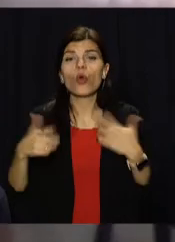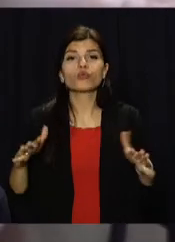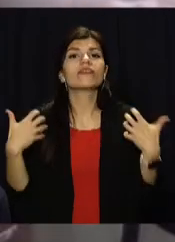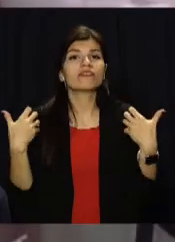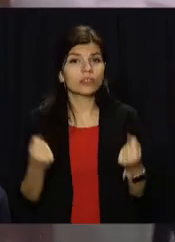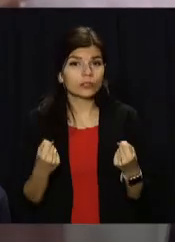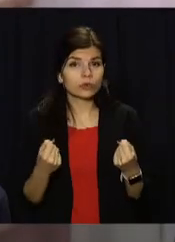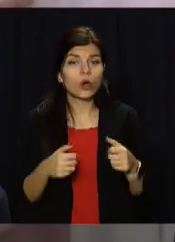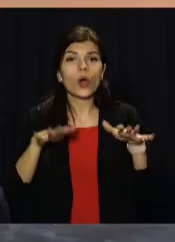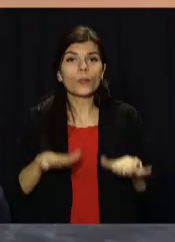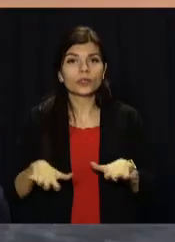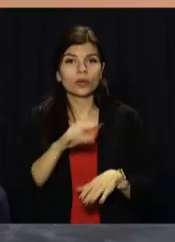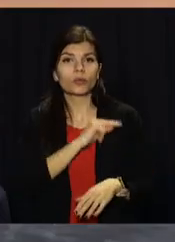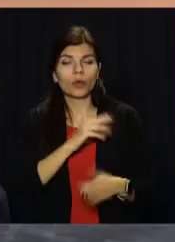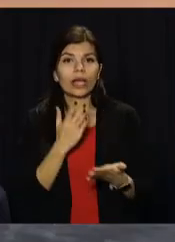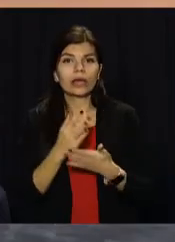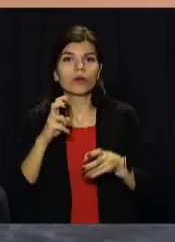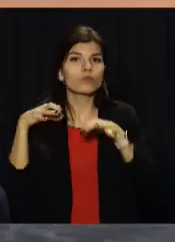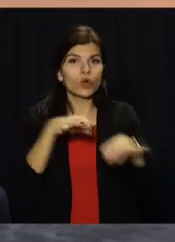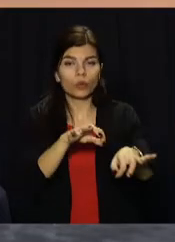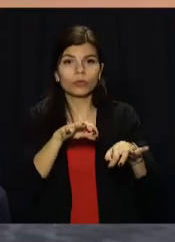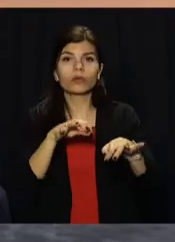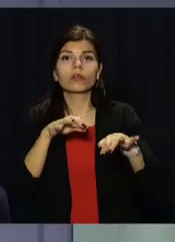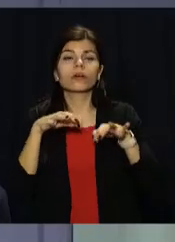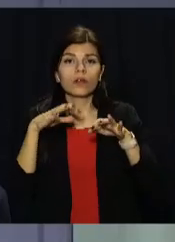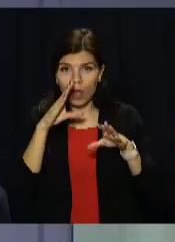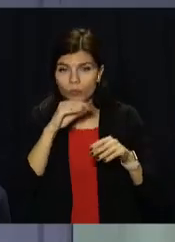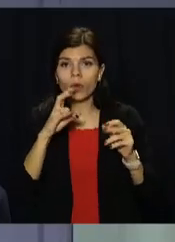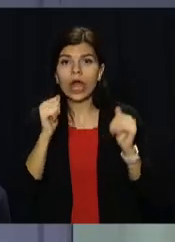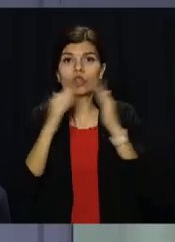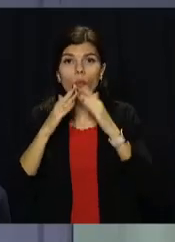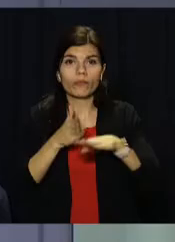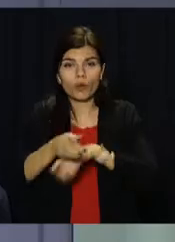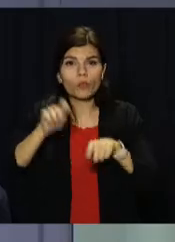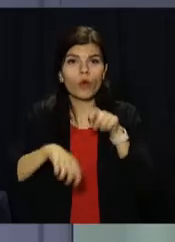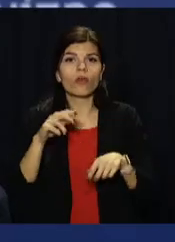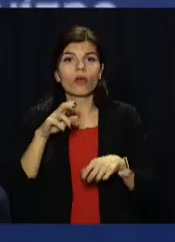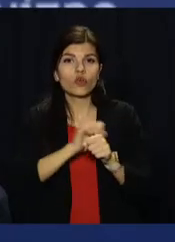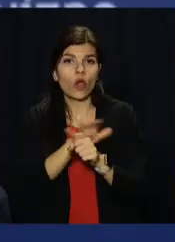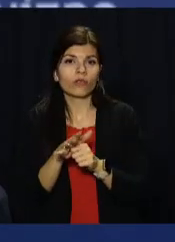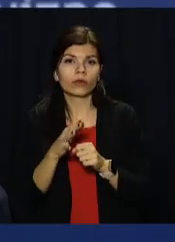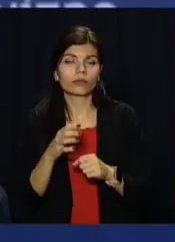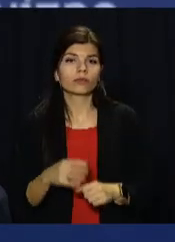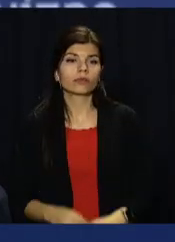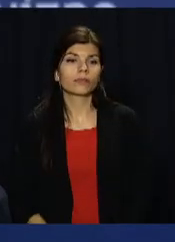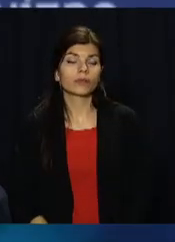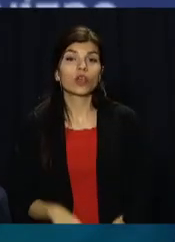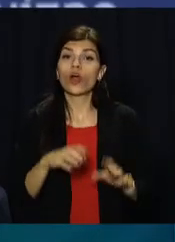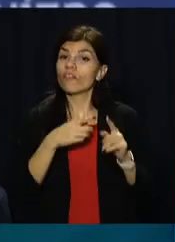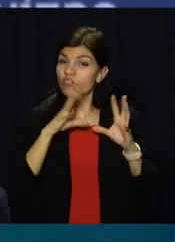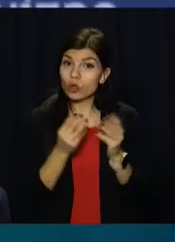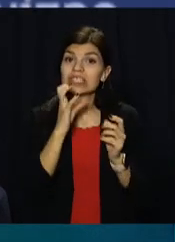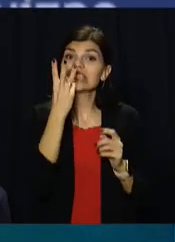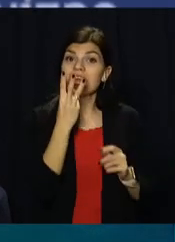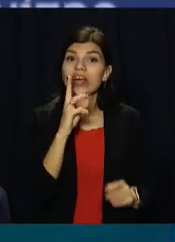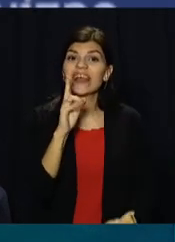одужали. У місті працює мобільна бригада, яка продовжує на дому тестувати дніпрян на ковід. Всього з 3 квітня